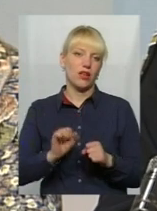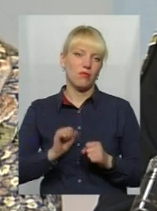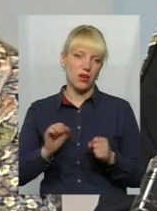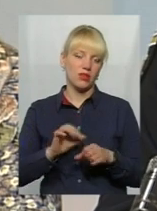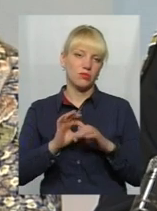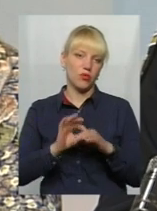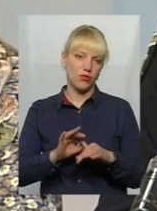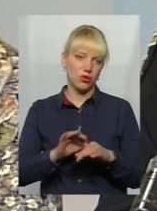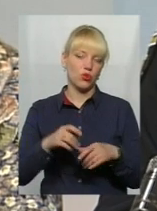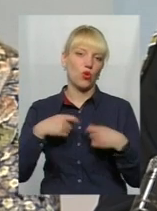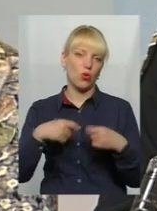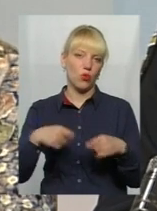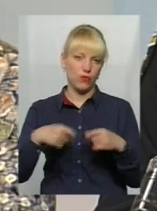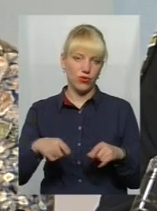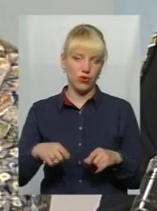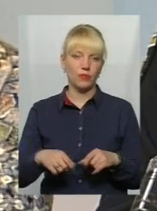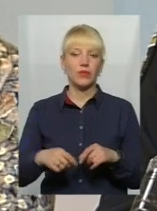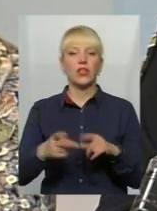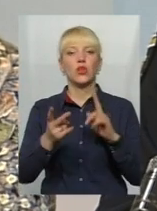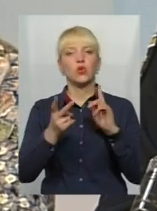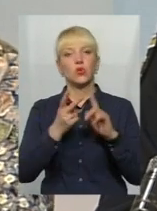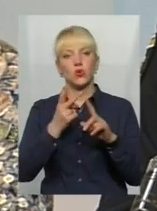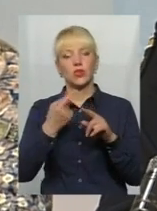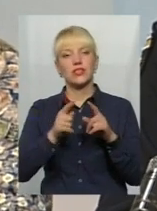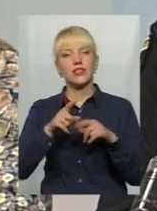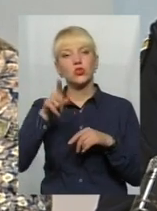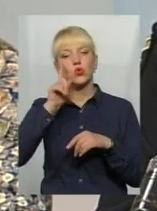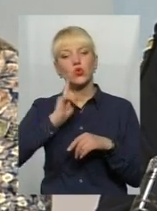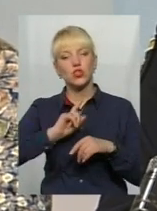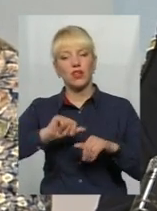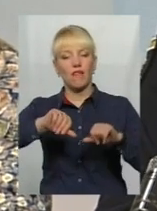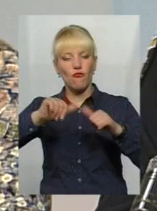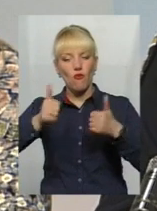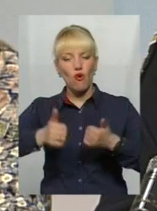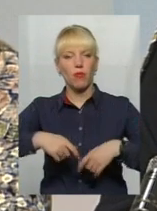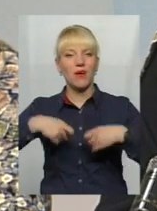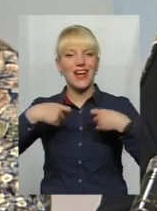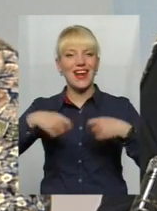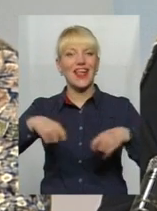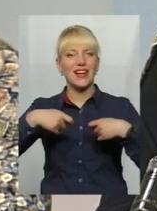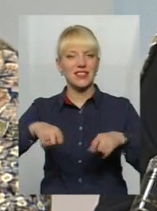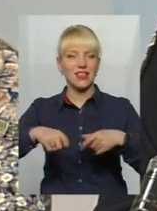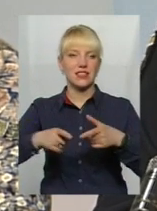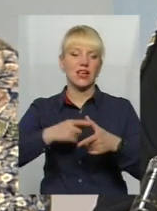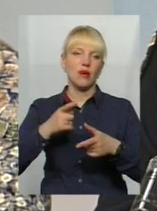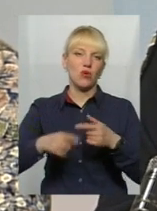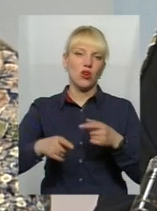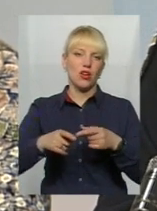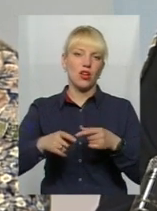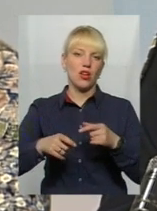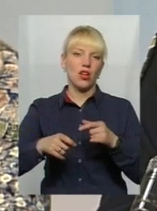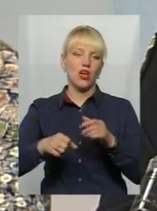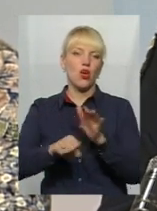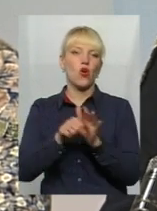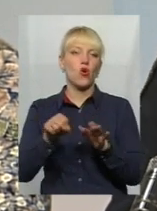Ну, і друге, це одна із зручних форм реалізації або контрафактної продукції,